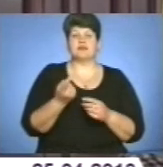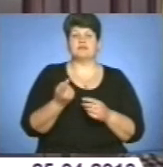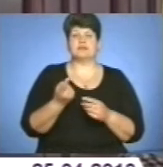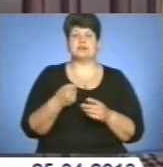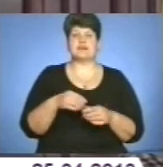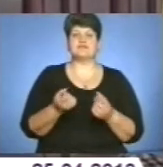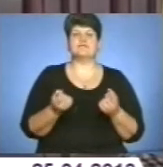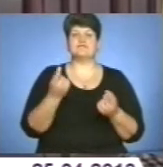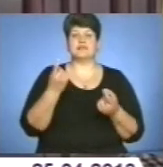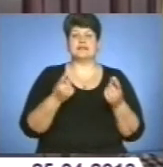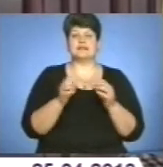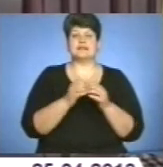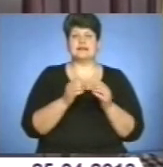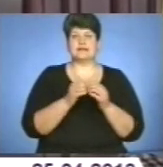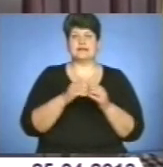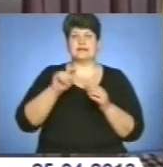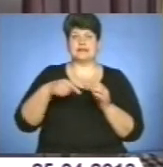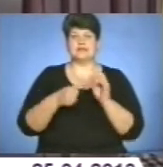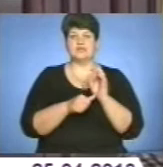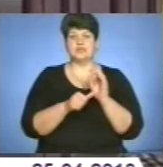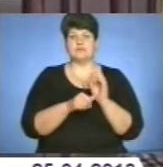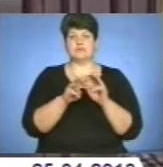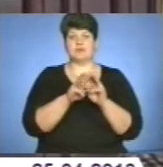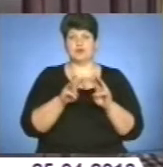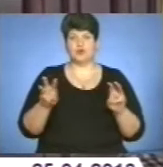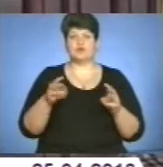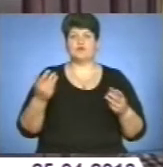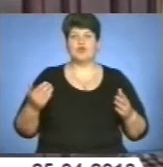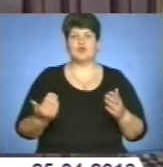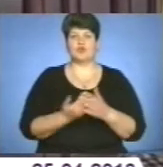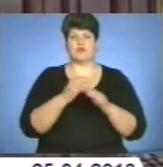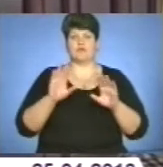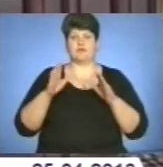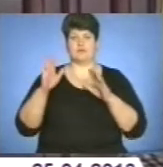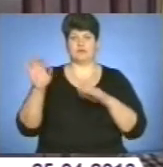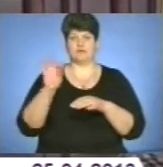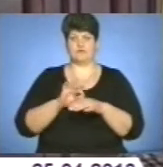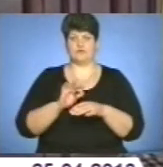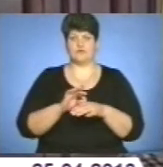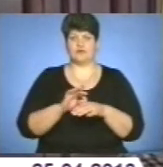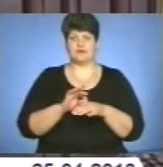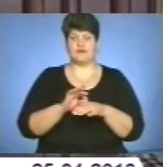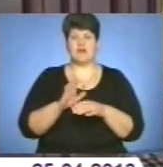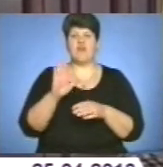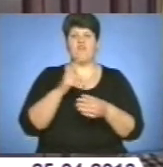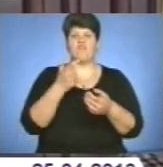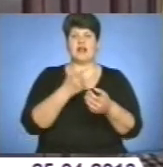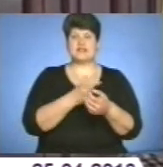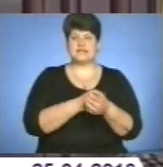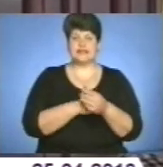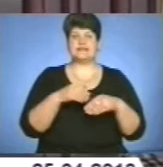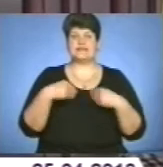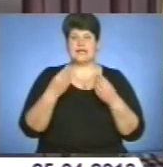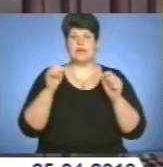виникненні 10,6 мільйонів нових випадків захворювання. Вакцинація дає